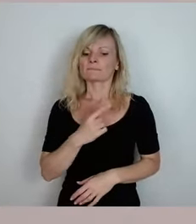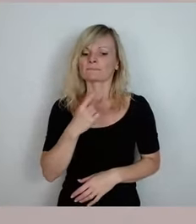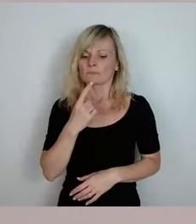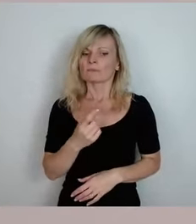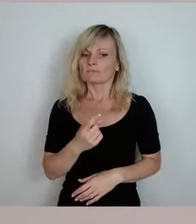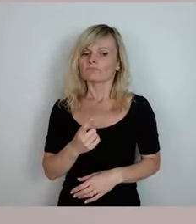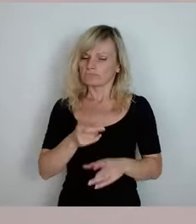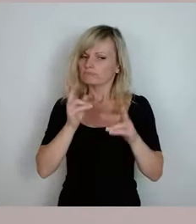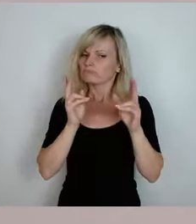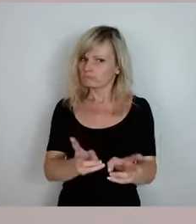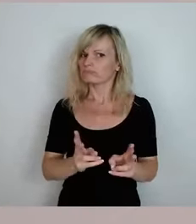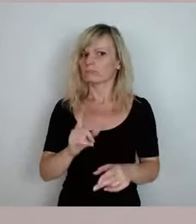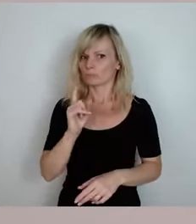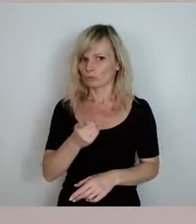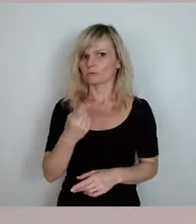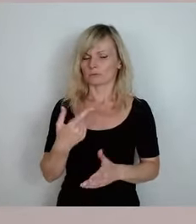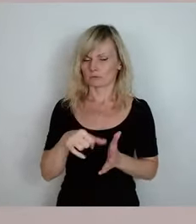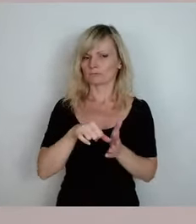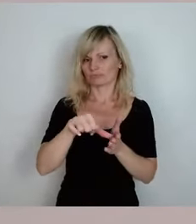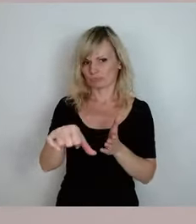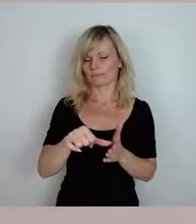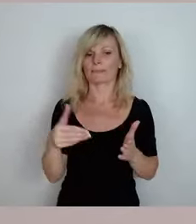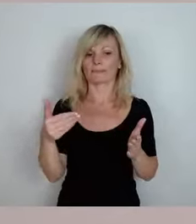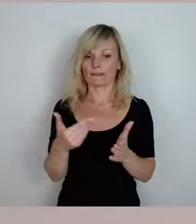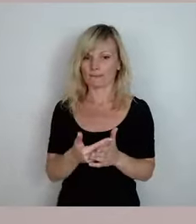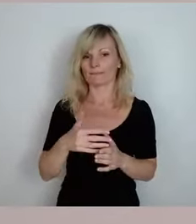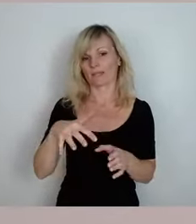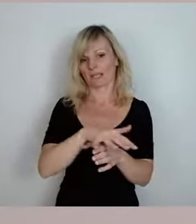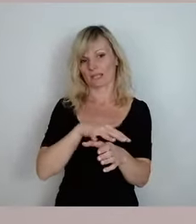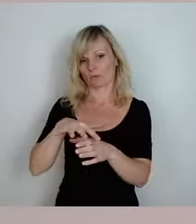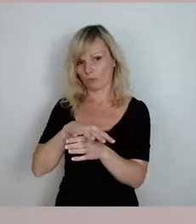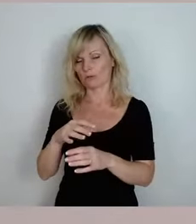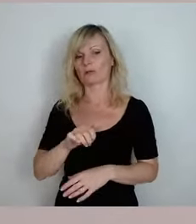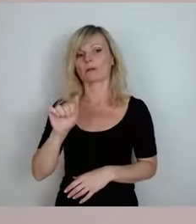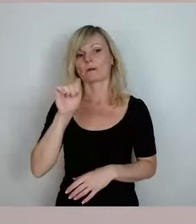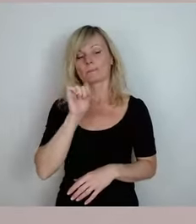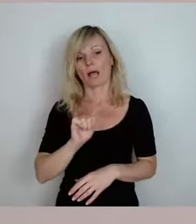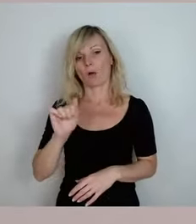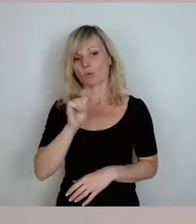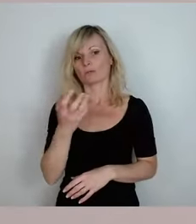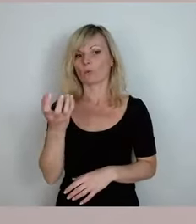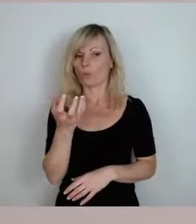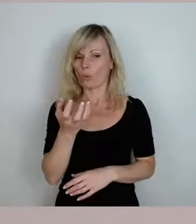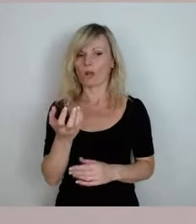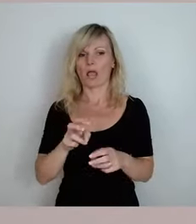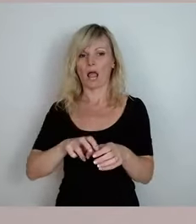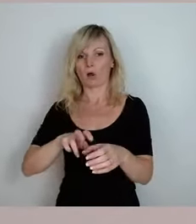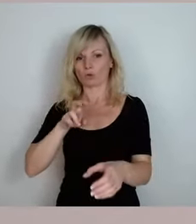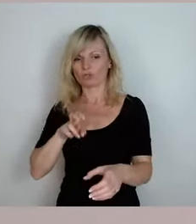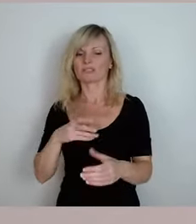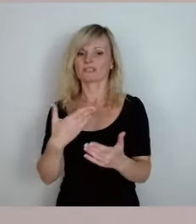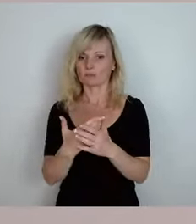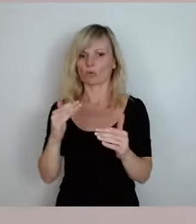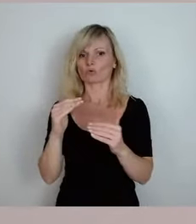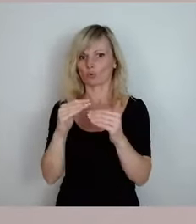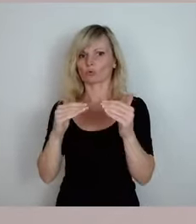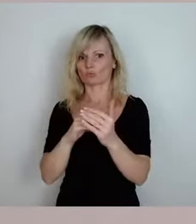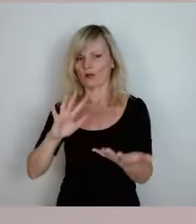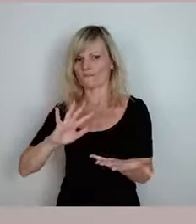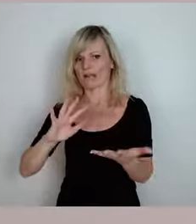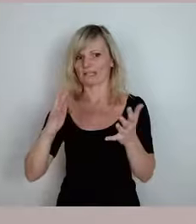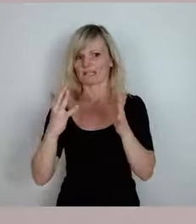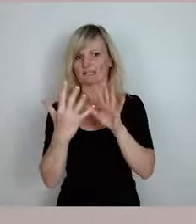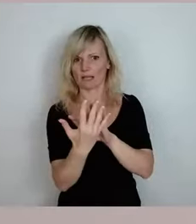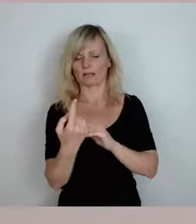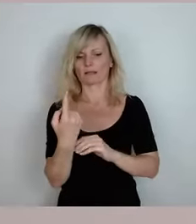es gibt ja Regionen, die jetzt durch den Braunkohleausstieg im Strukturwandel sind und viele finanzielle Mittel bekommen. Und wir müssen uns auch um die kümmern,